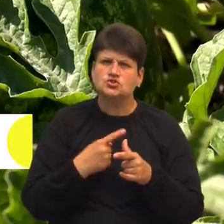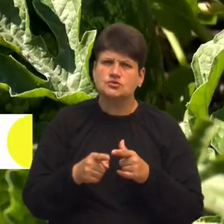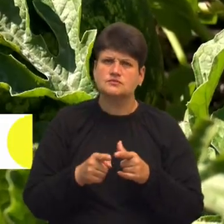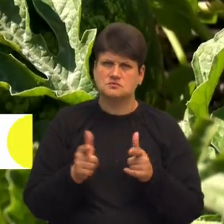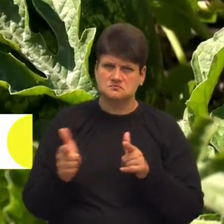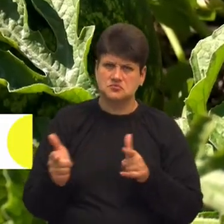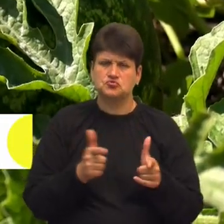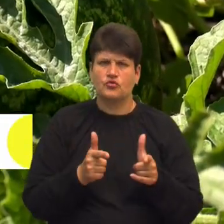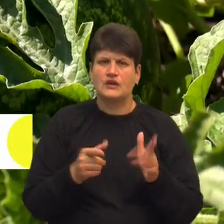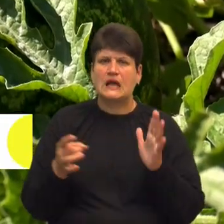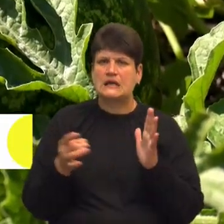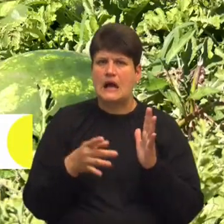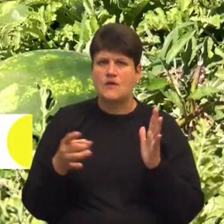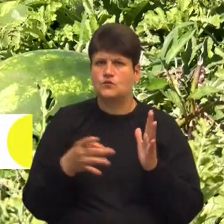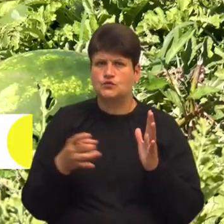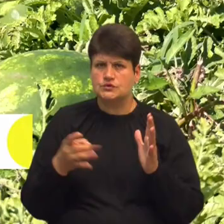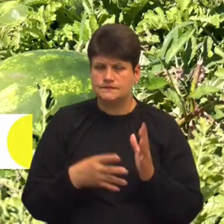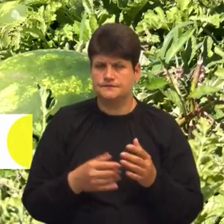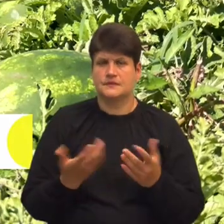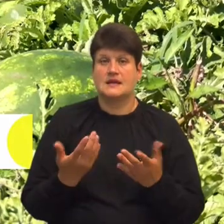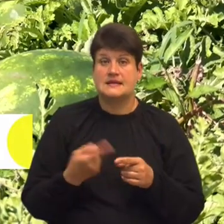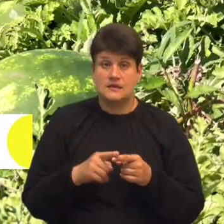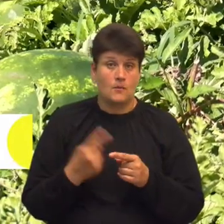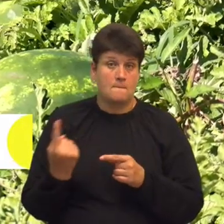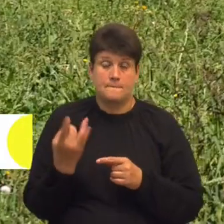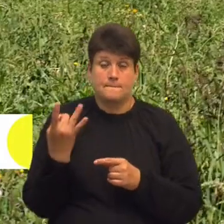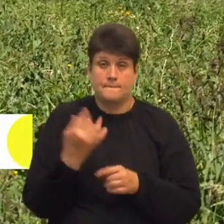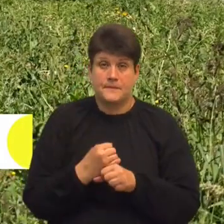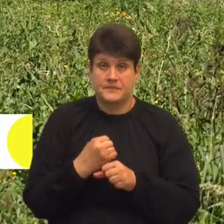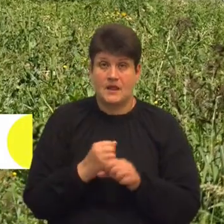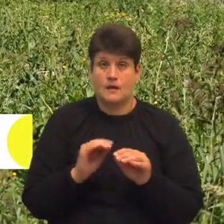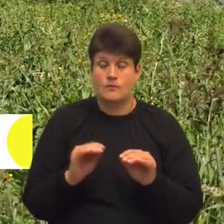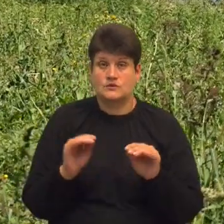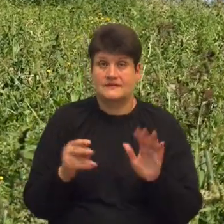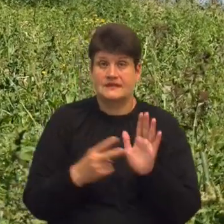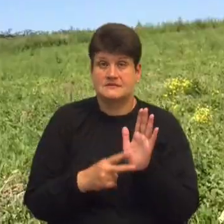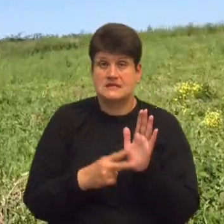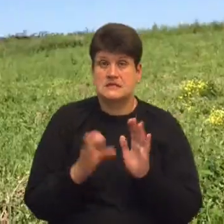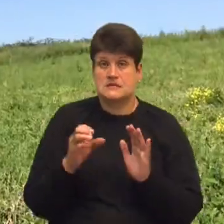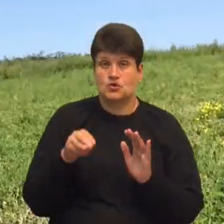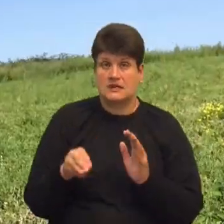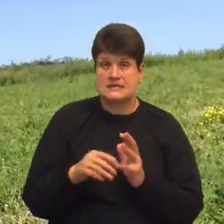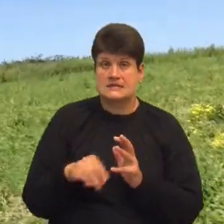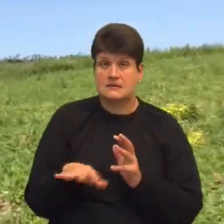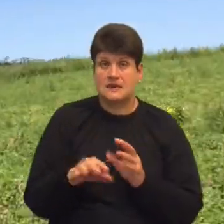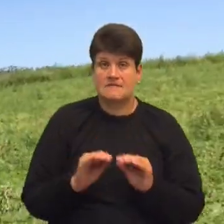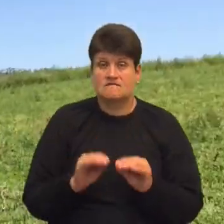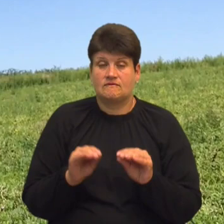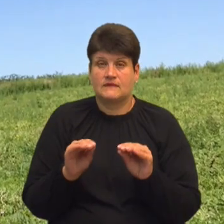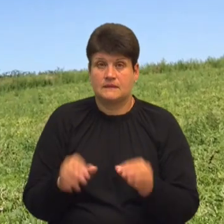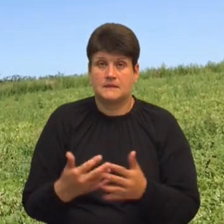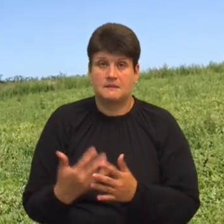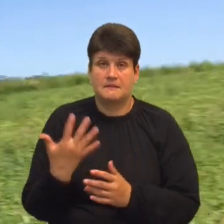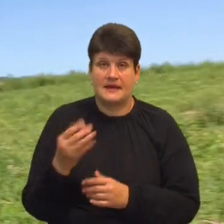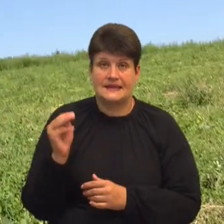Це його перший врожай на власному полі. Чоловік каже, посадив баштанію на 70 сотках землі. «Висадили ми тут біля п'яти